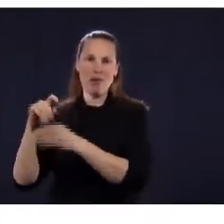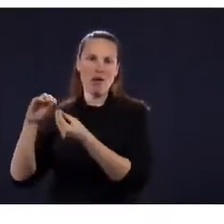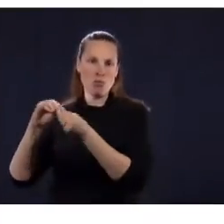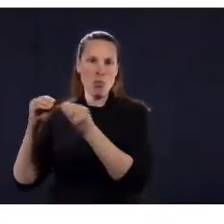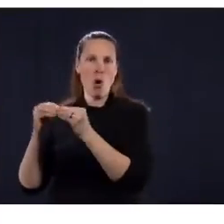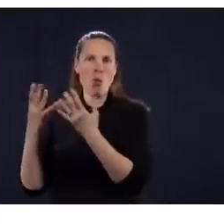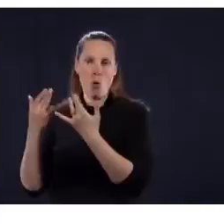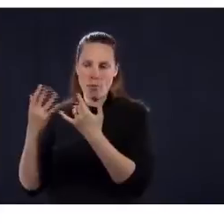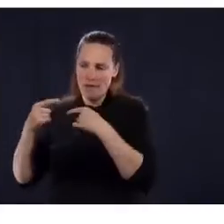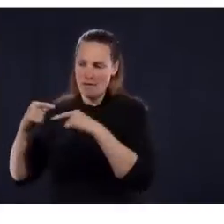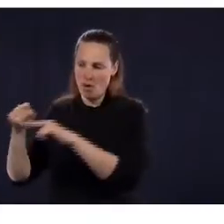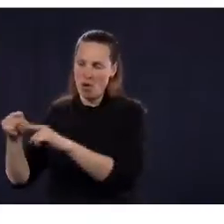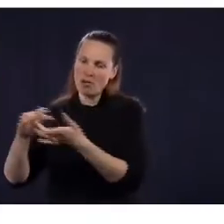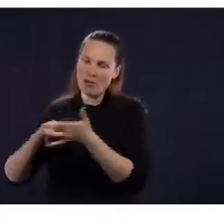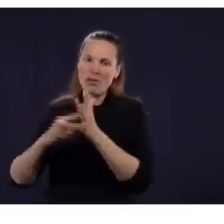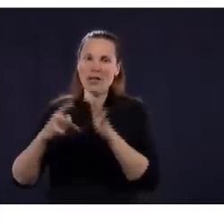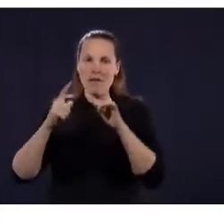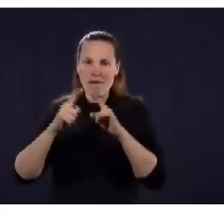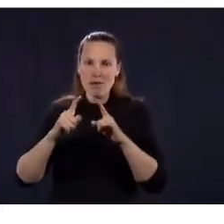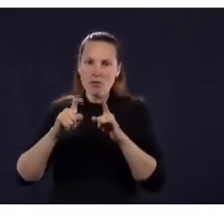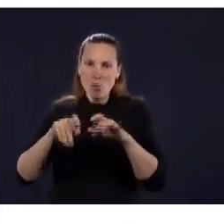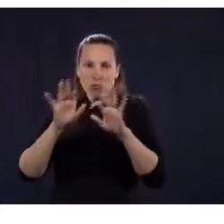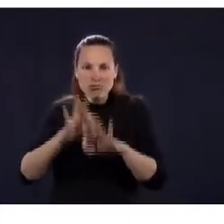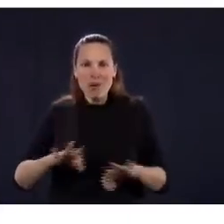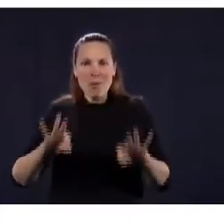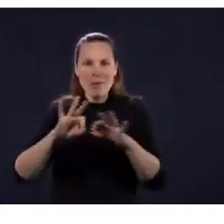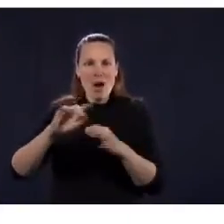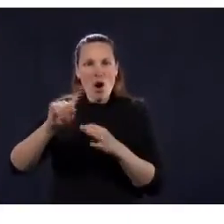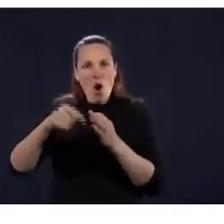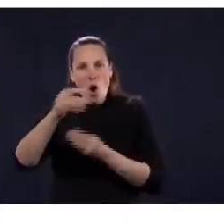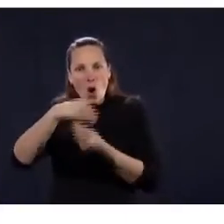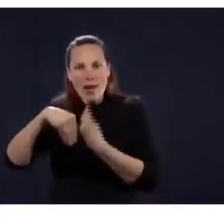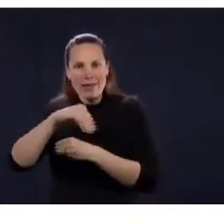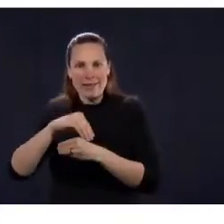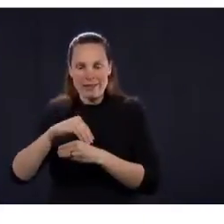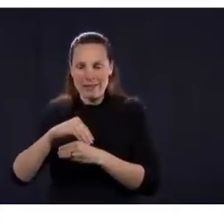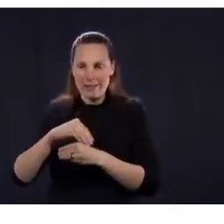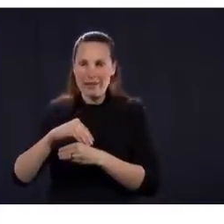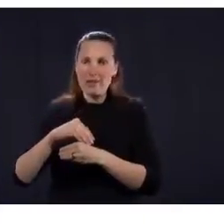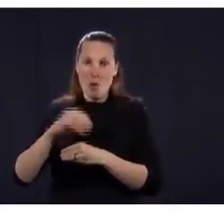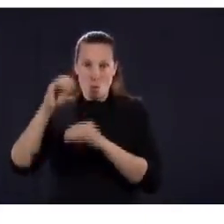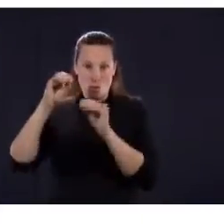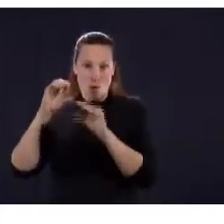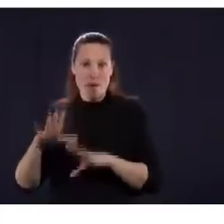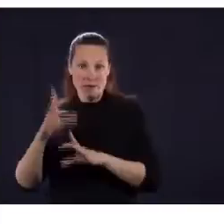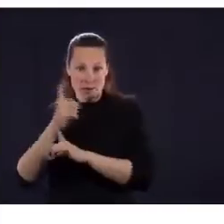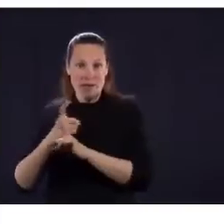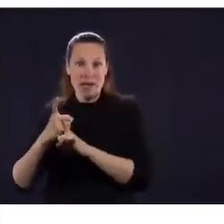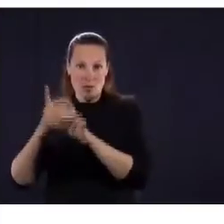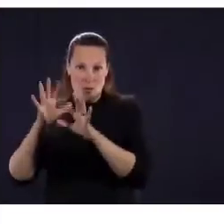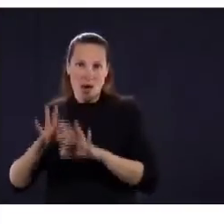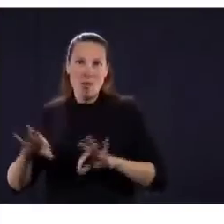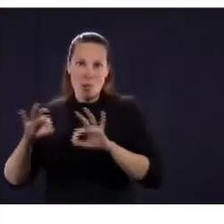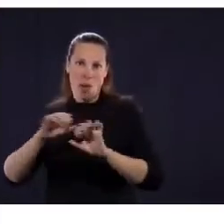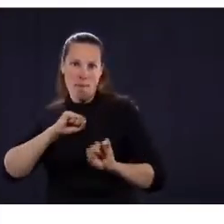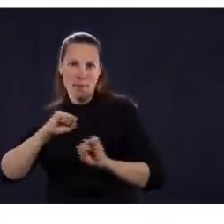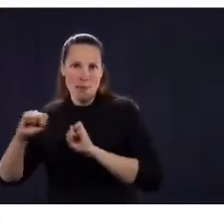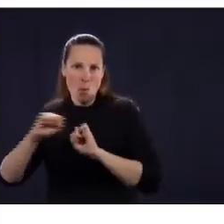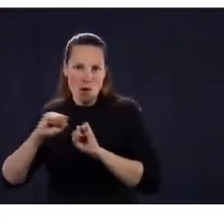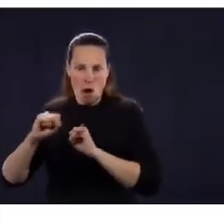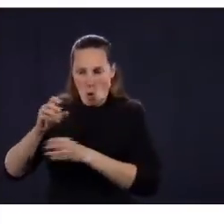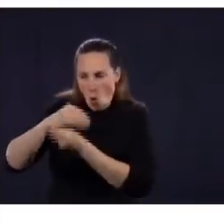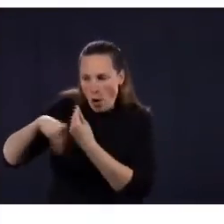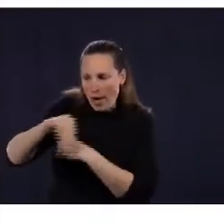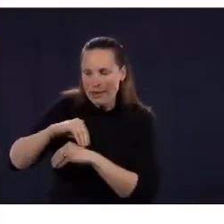Mais je sais déjà, là, parce qu'on n'a pas un guide des opérations pour comment réouvrir